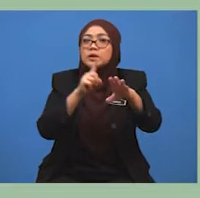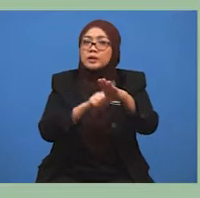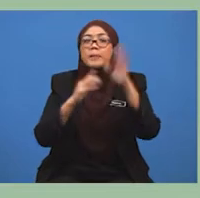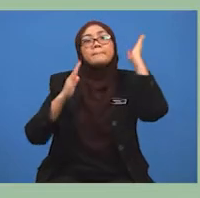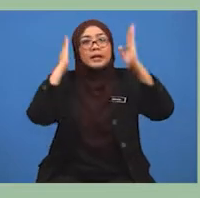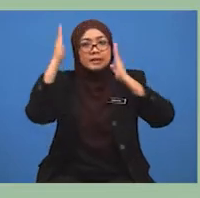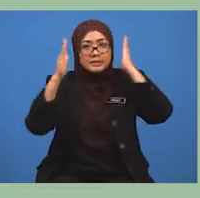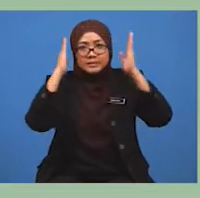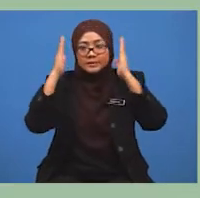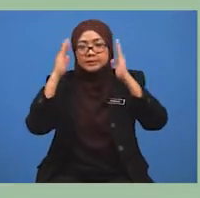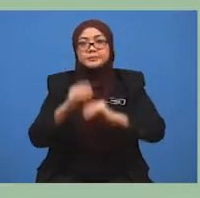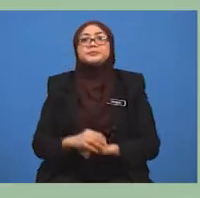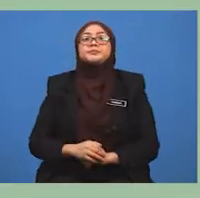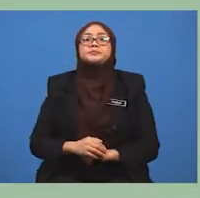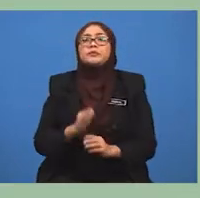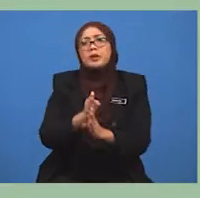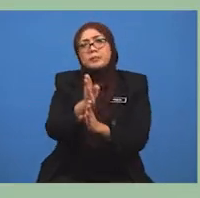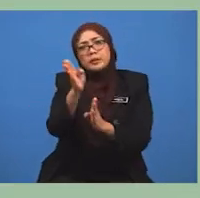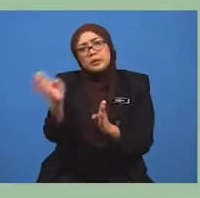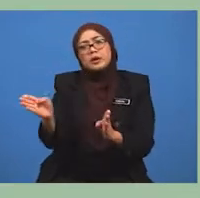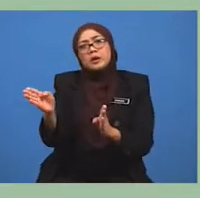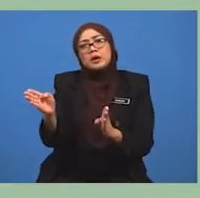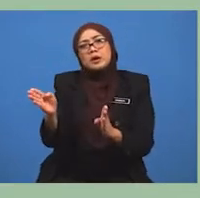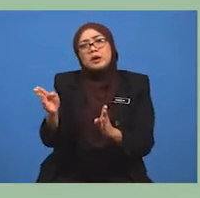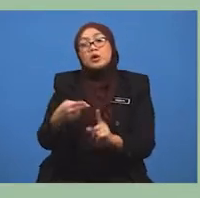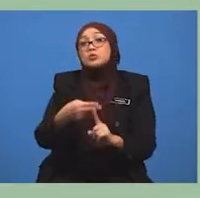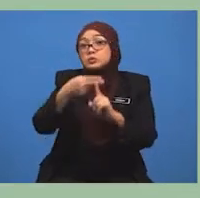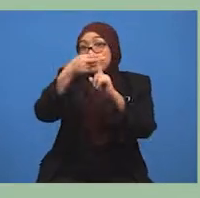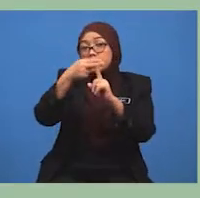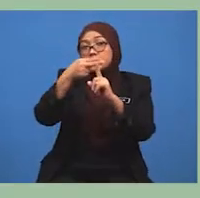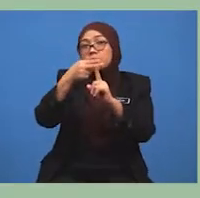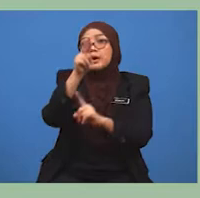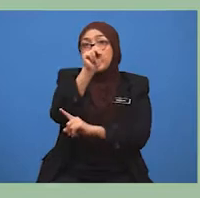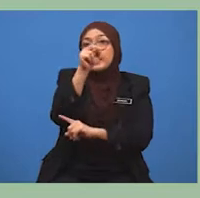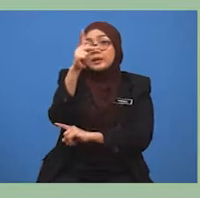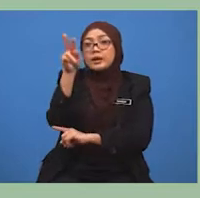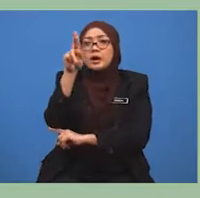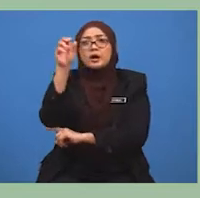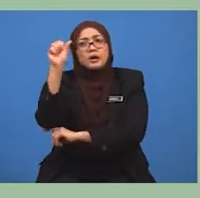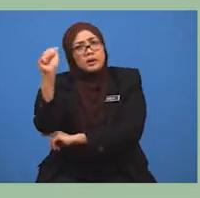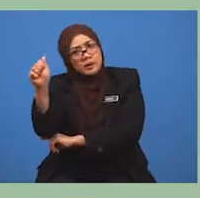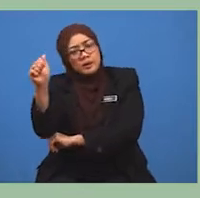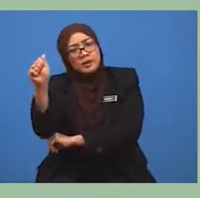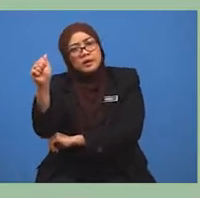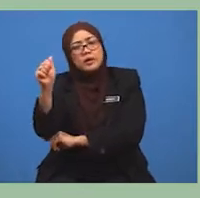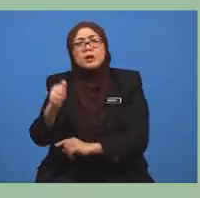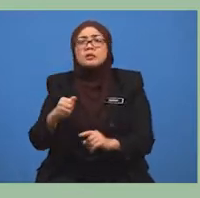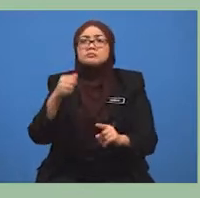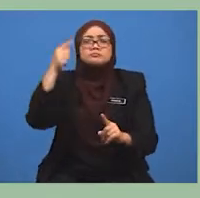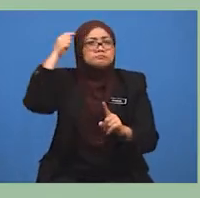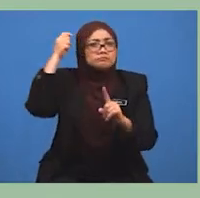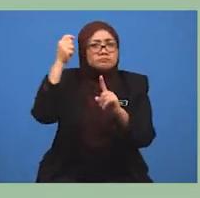Seterusnya ialah bidang keberhasilan utama negara NKRA bertujuan untuk